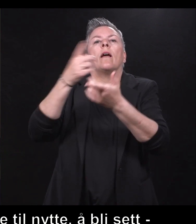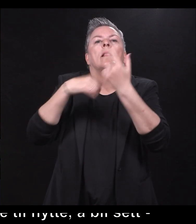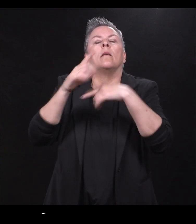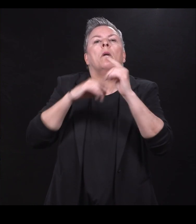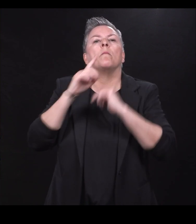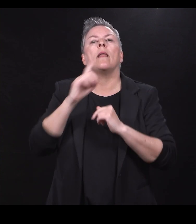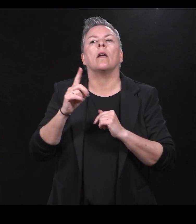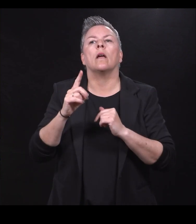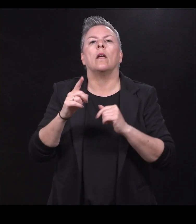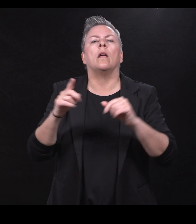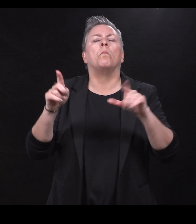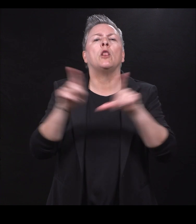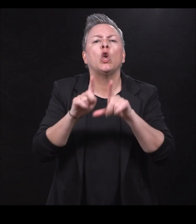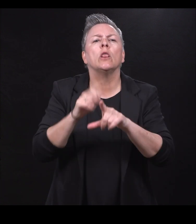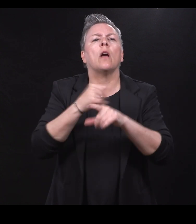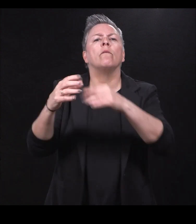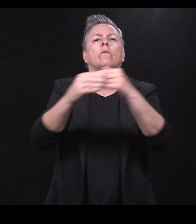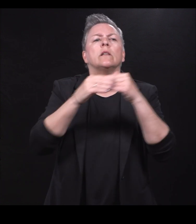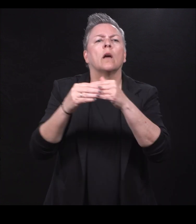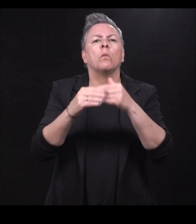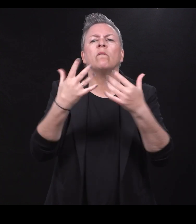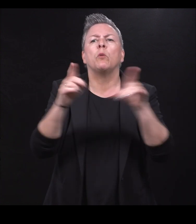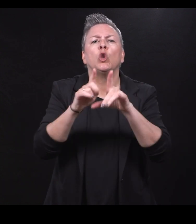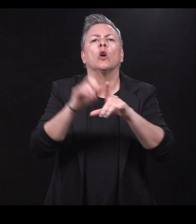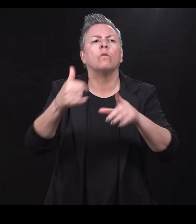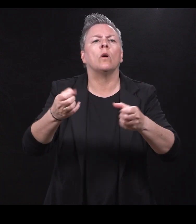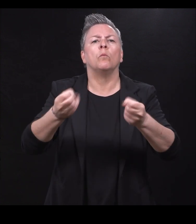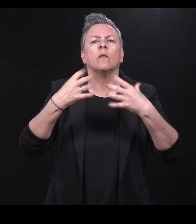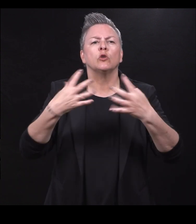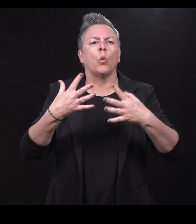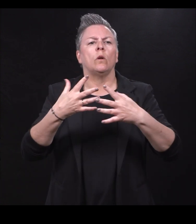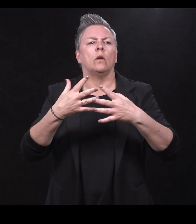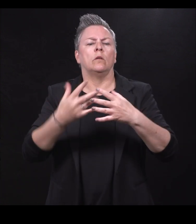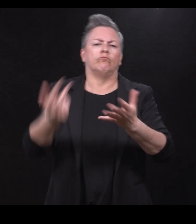vennskapen. Det betyr, hva har det å si for motivasjon for å møte opp på skolen og fullføre?